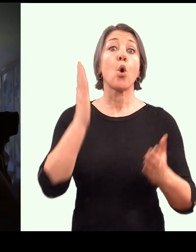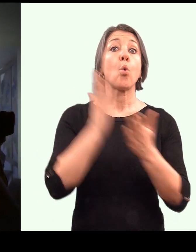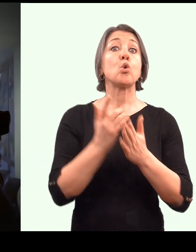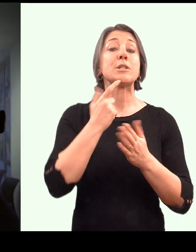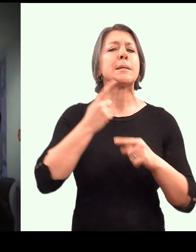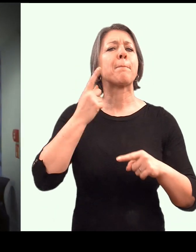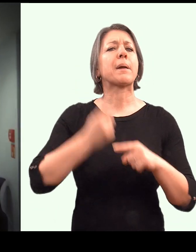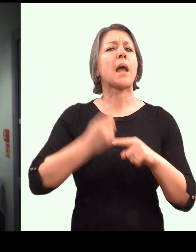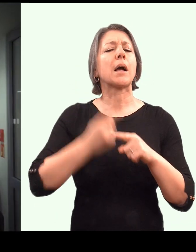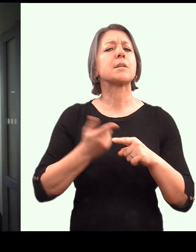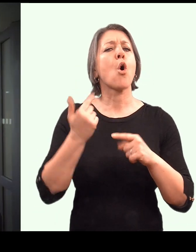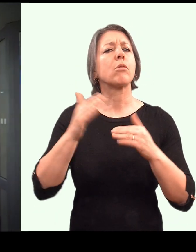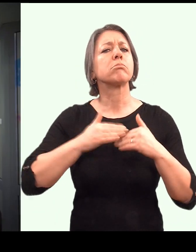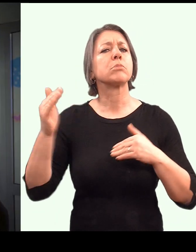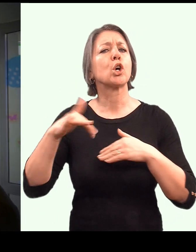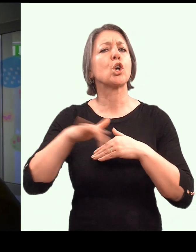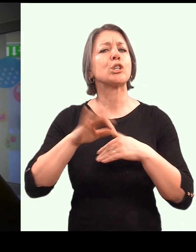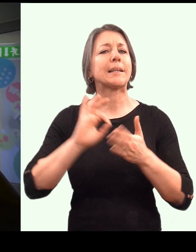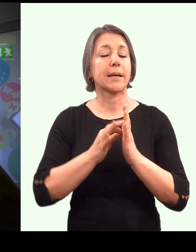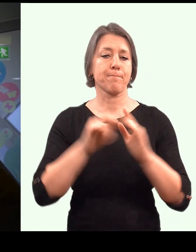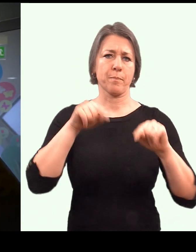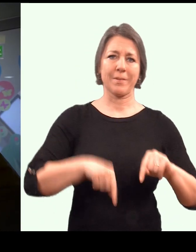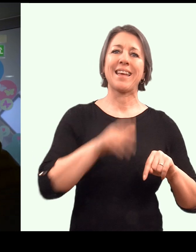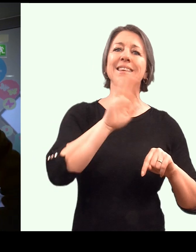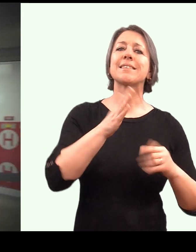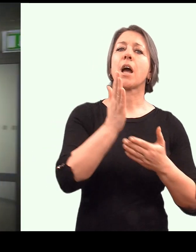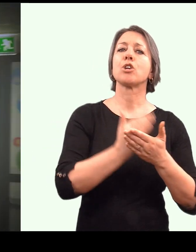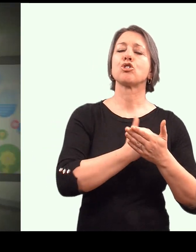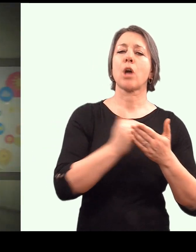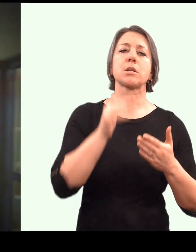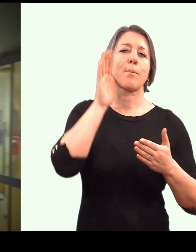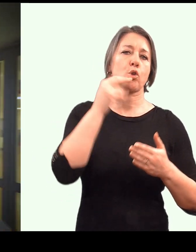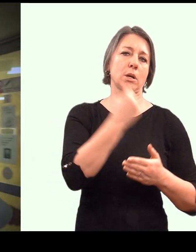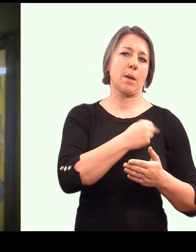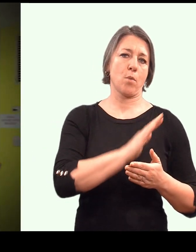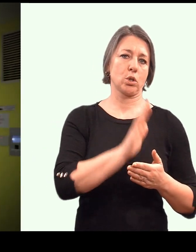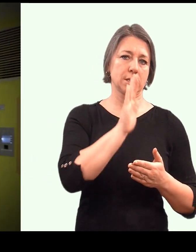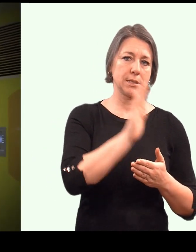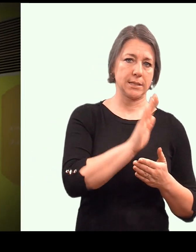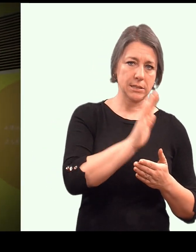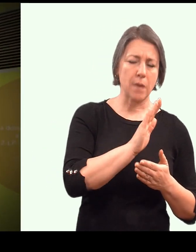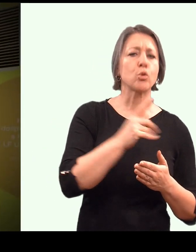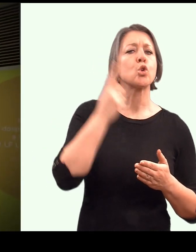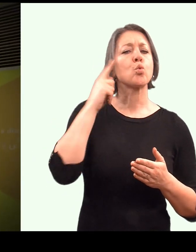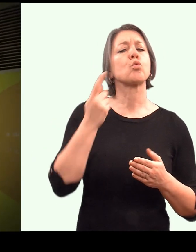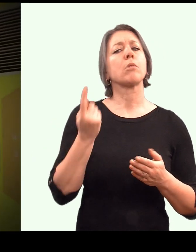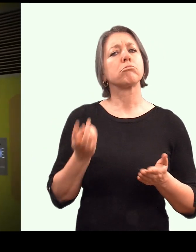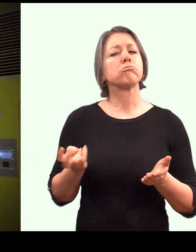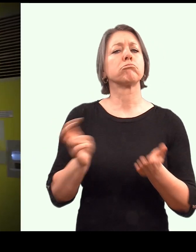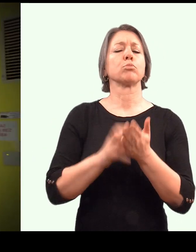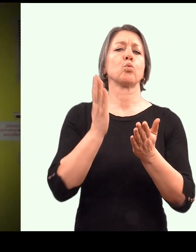vezmete? Teď se nacházíme v dětské části nemocnice fakultní, kde studenti přicházejí do kontaktu